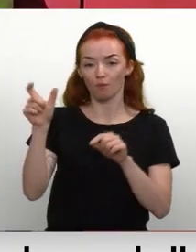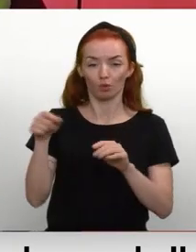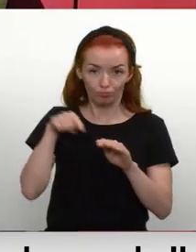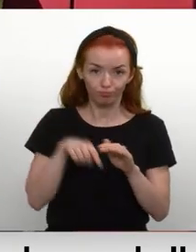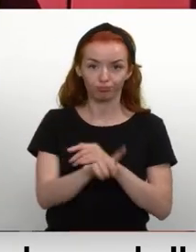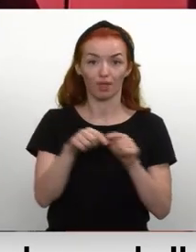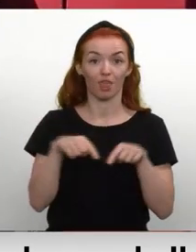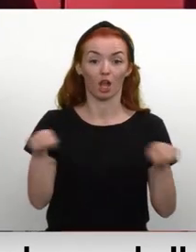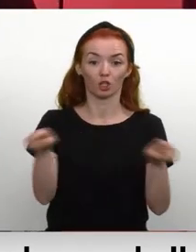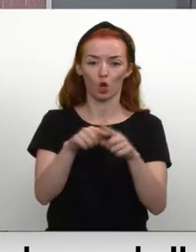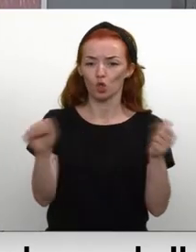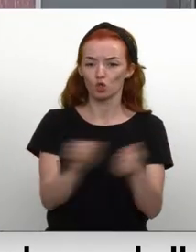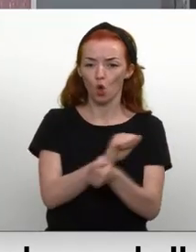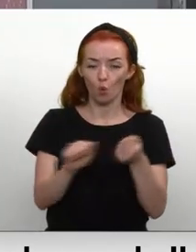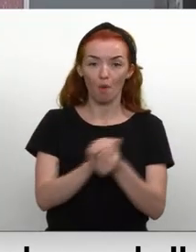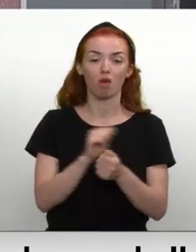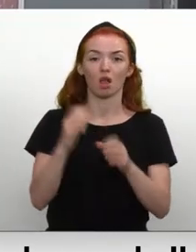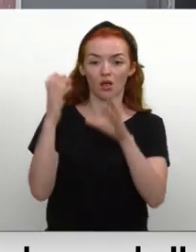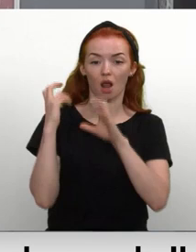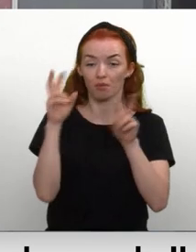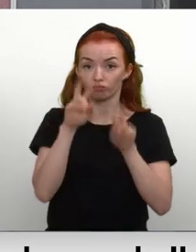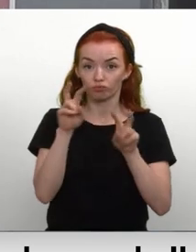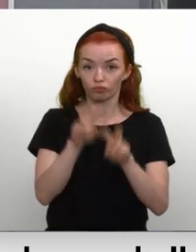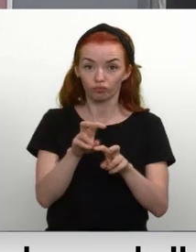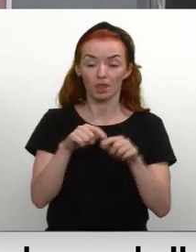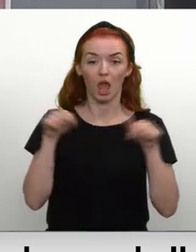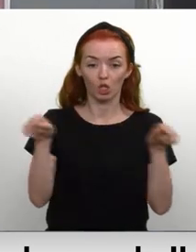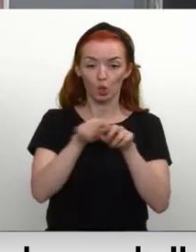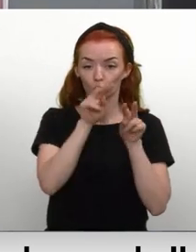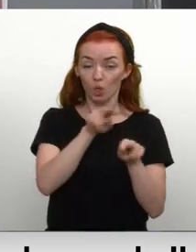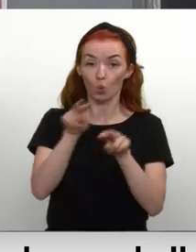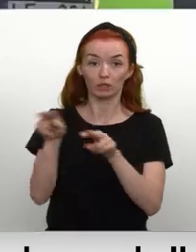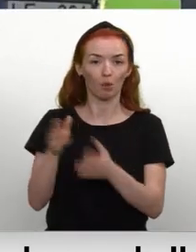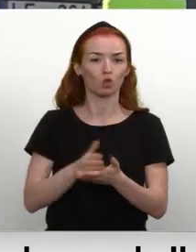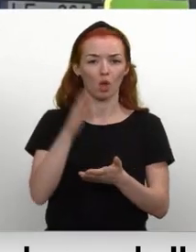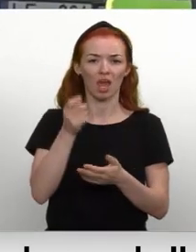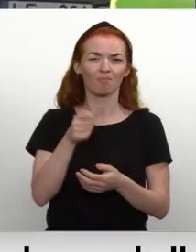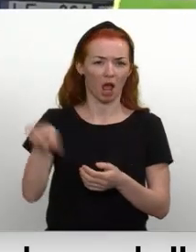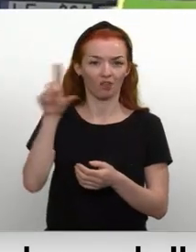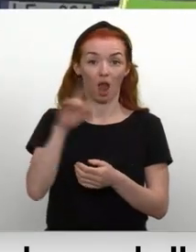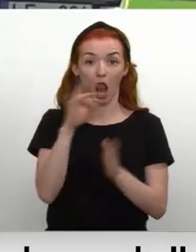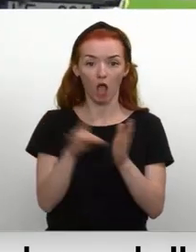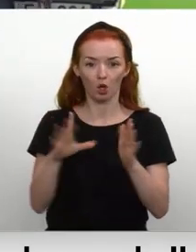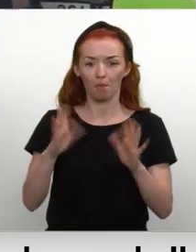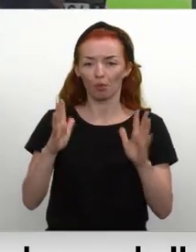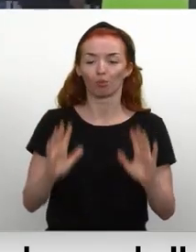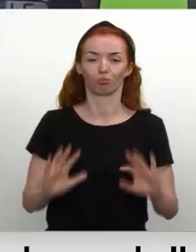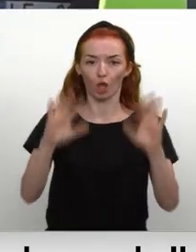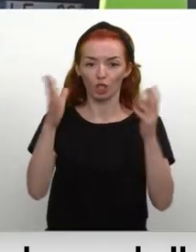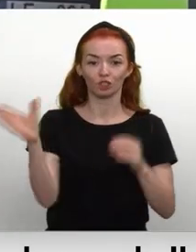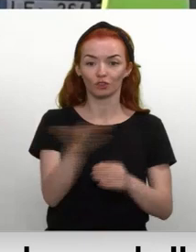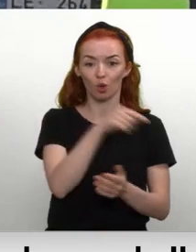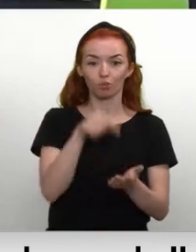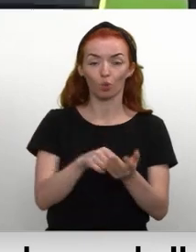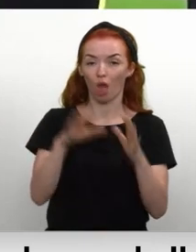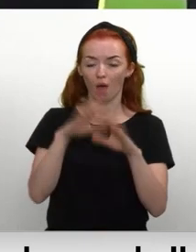teritorijā. Dokumentu un kravu pārbaudu teritorijas uzraudzību lielā mērā notiek elektroniski. Taču pēkšņi visiem caurlaides punktiem